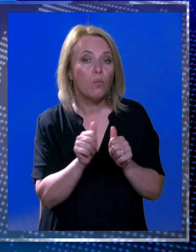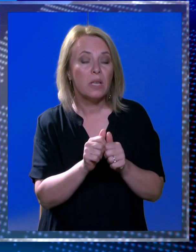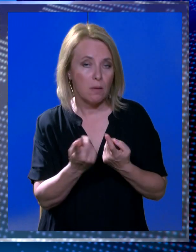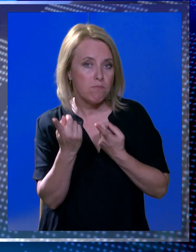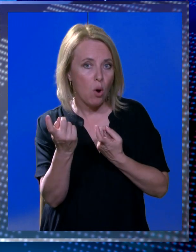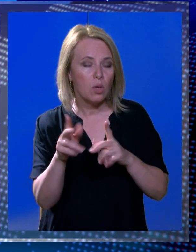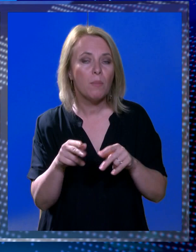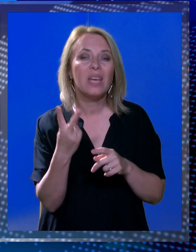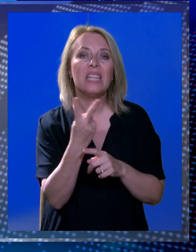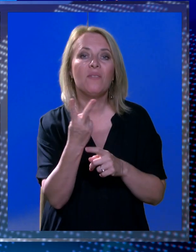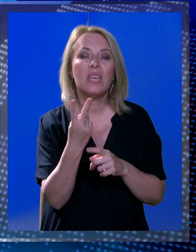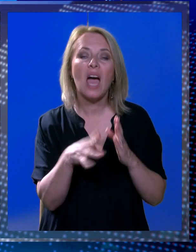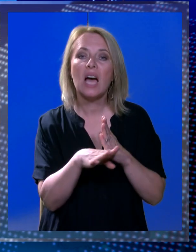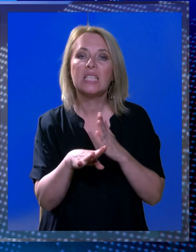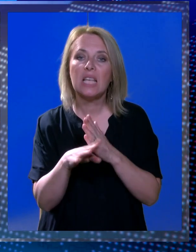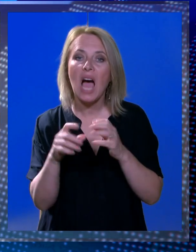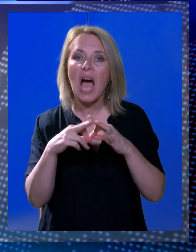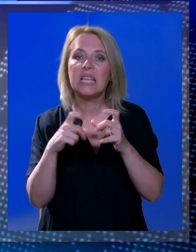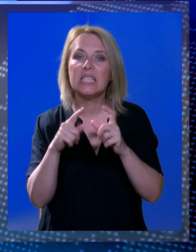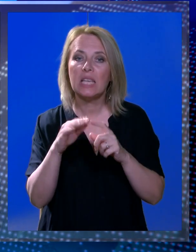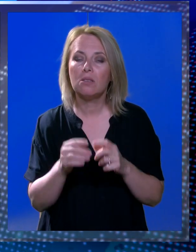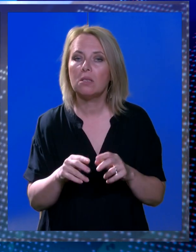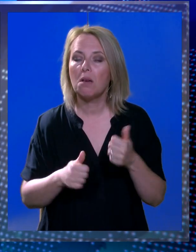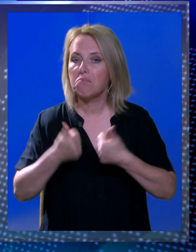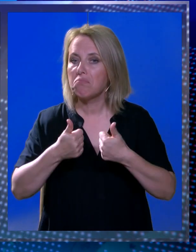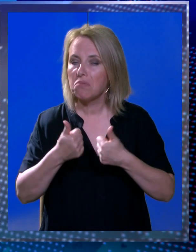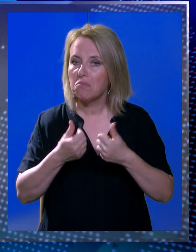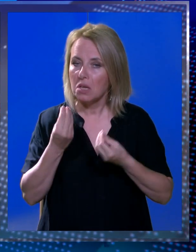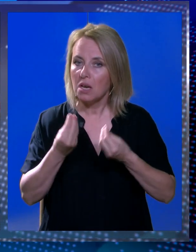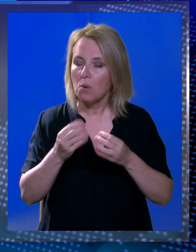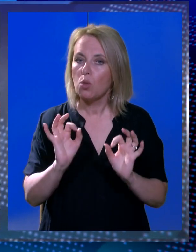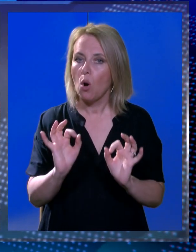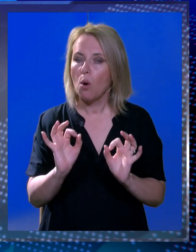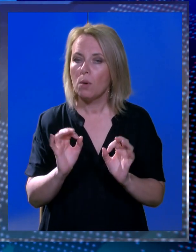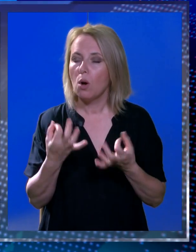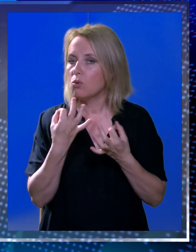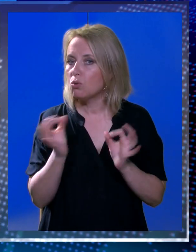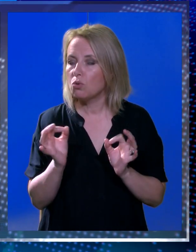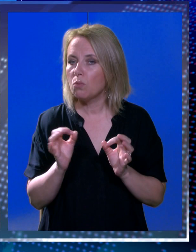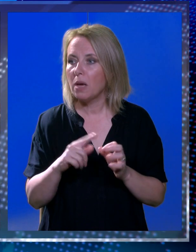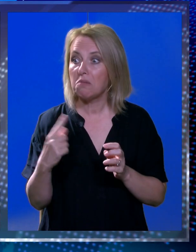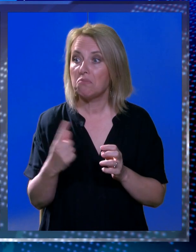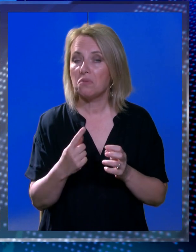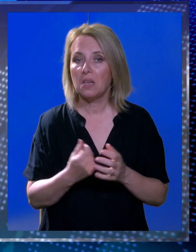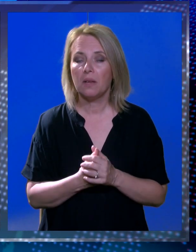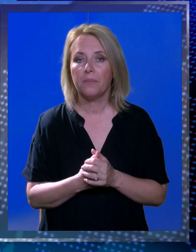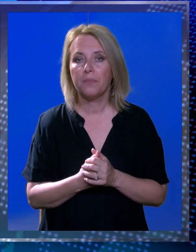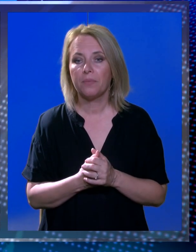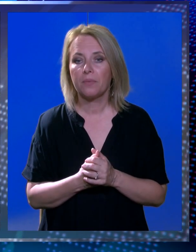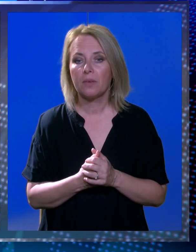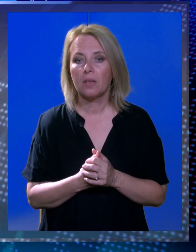asistencije. Igramo dobro protiv Pule super svima dobar verhurski